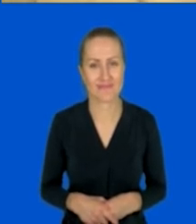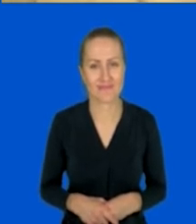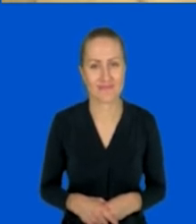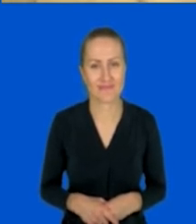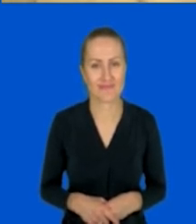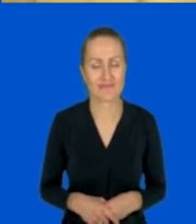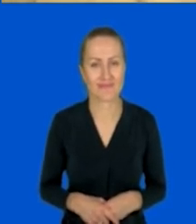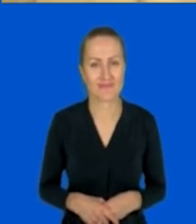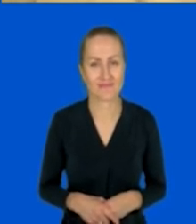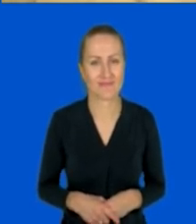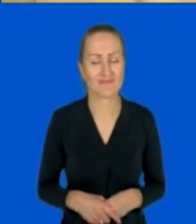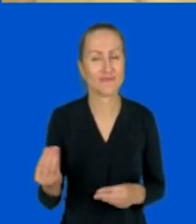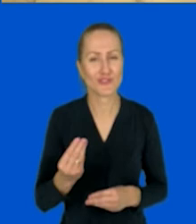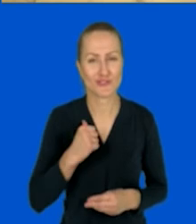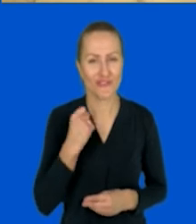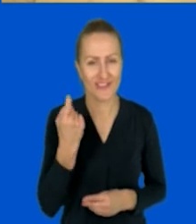Poczekam jeszcze chwilkę.